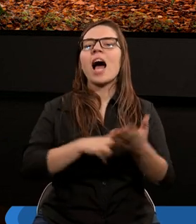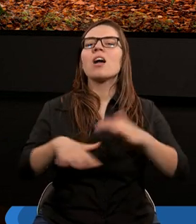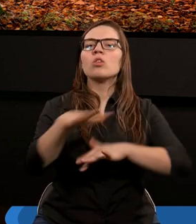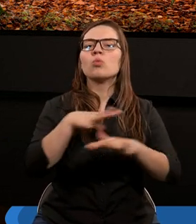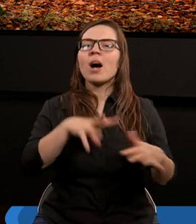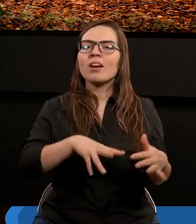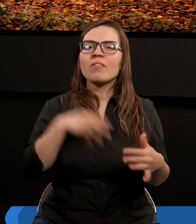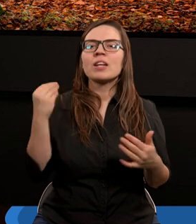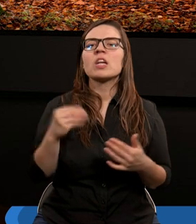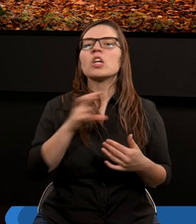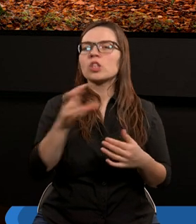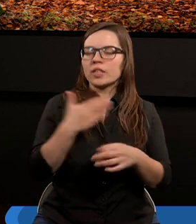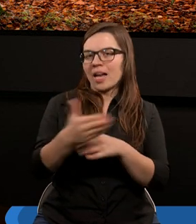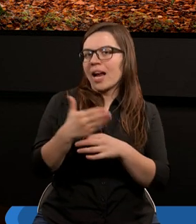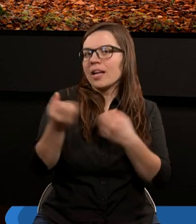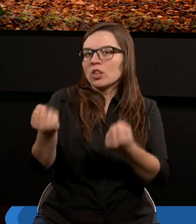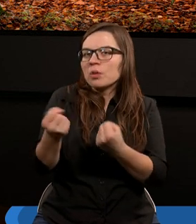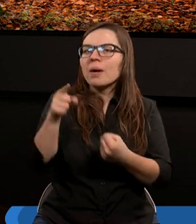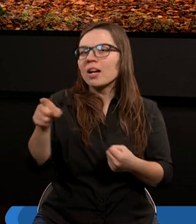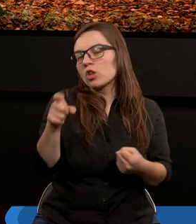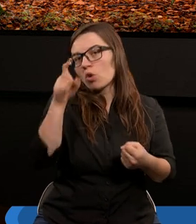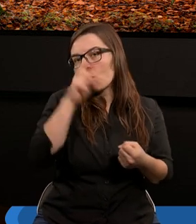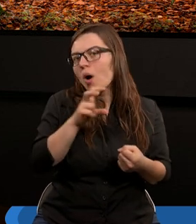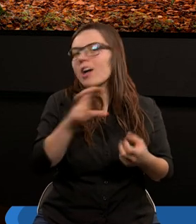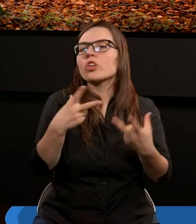Świętego i nadal trzyma się go zło.